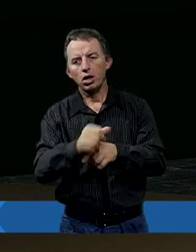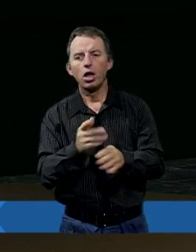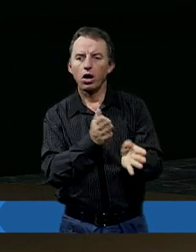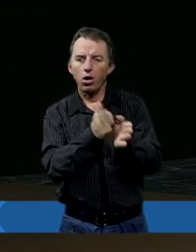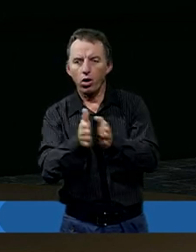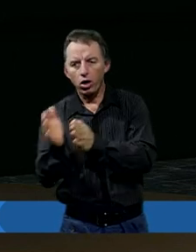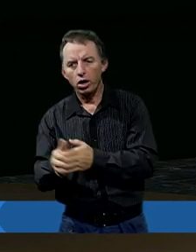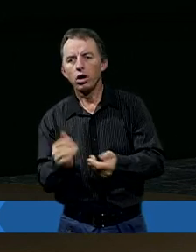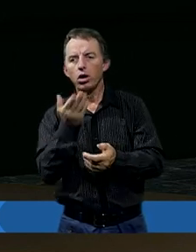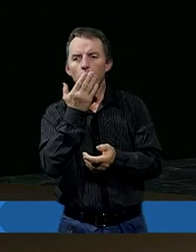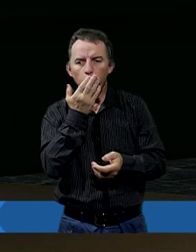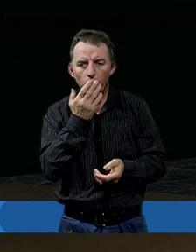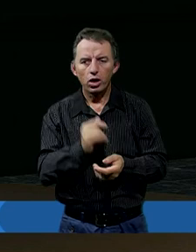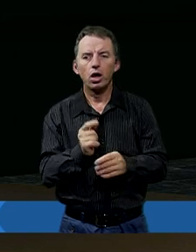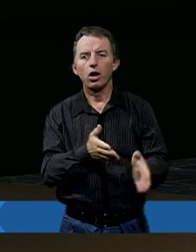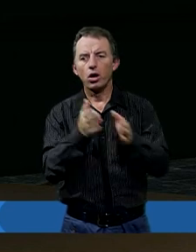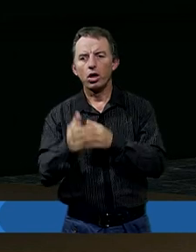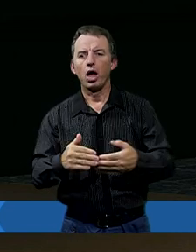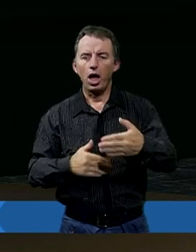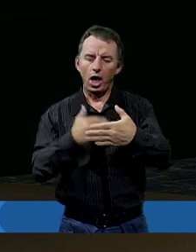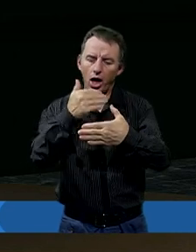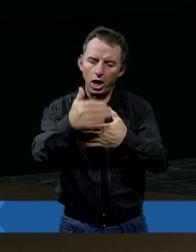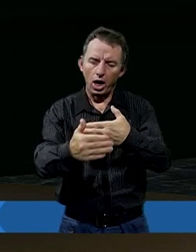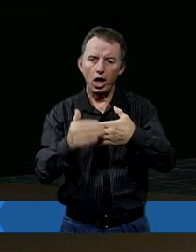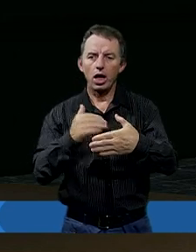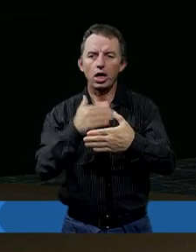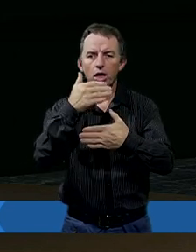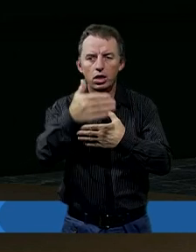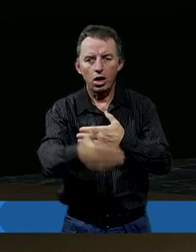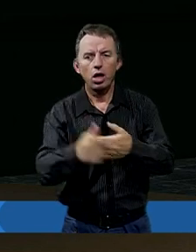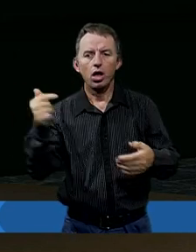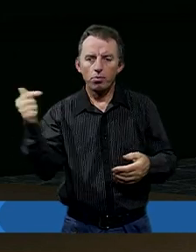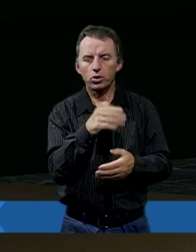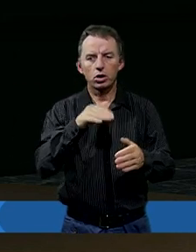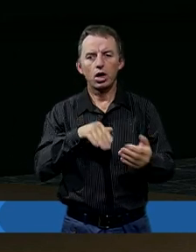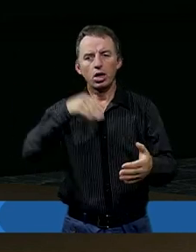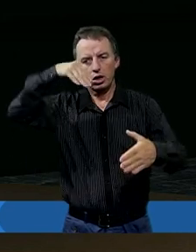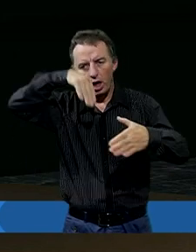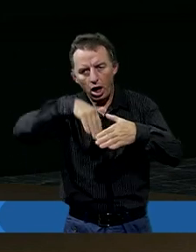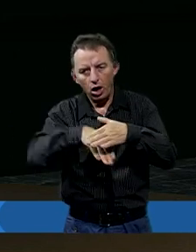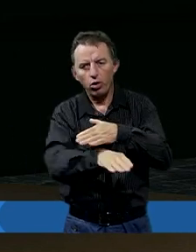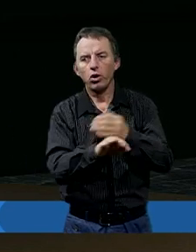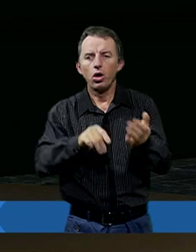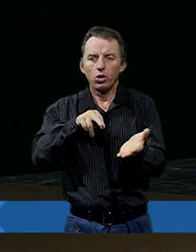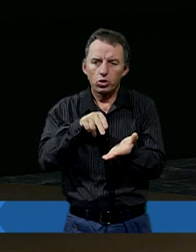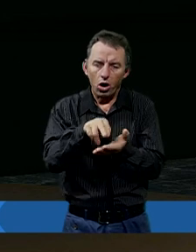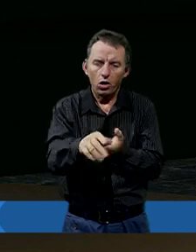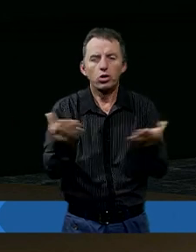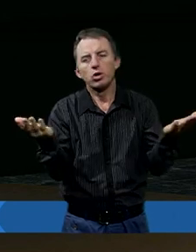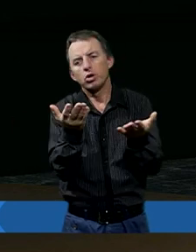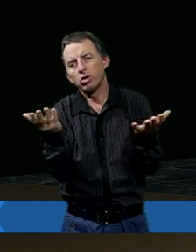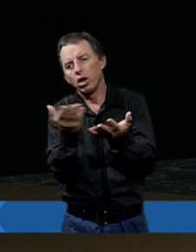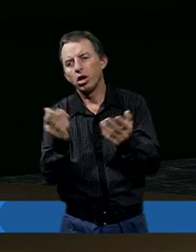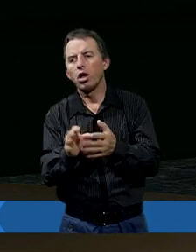kolejne, tak jak teraz się mówi o tym, są kolejne etapy żałoby i człowiek musi się zanurzyć w tym, żeby dojść gdzieś